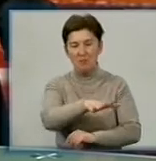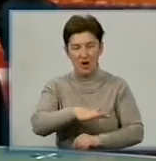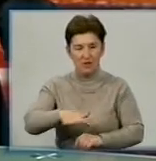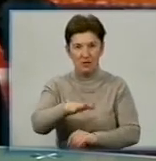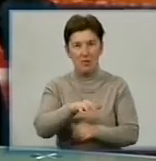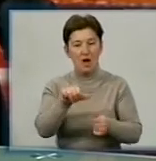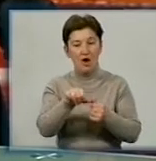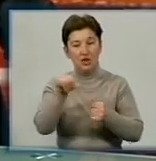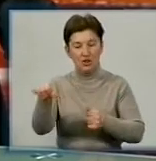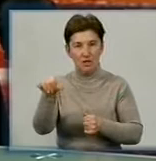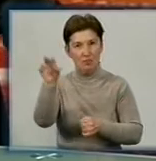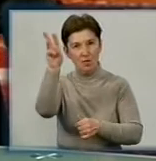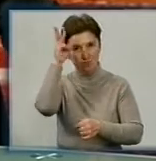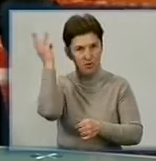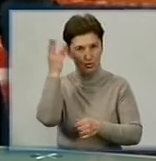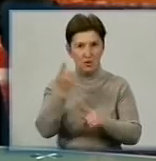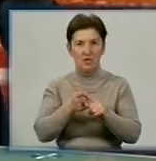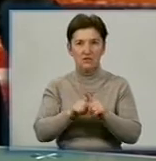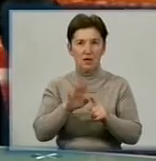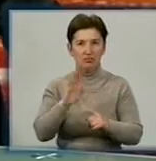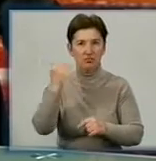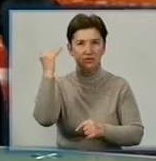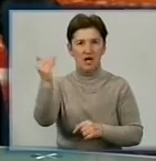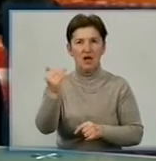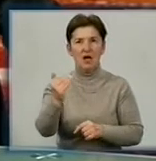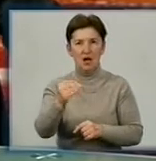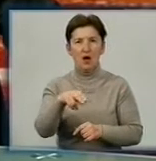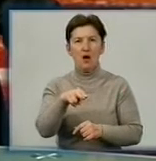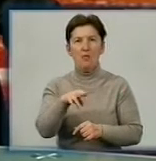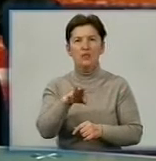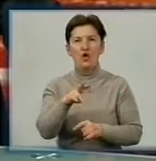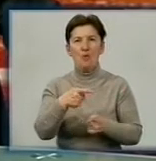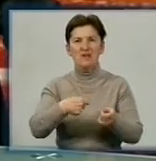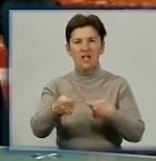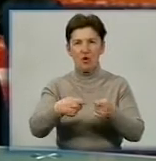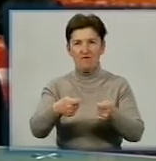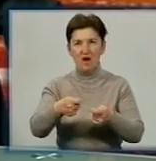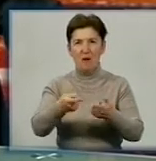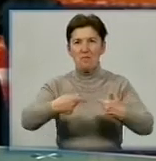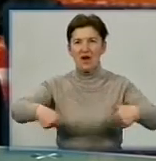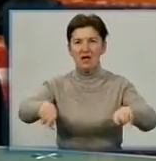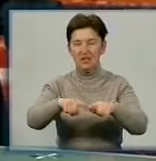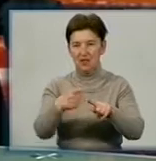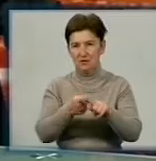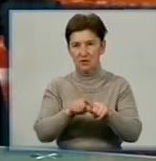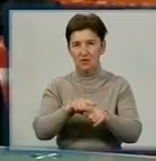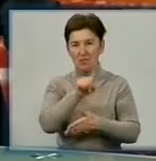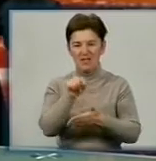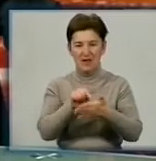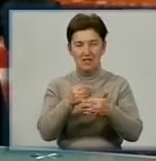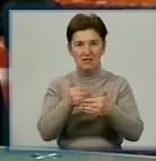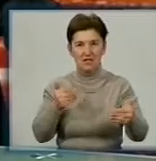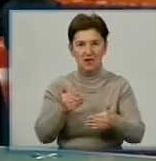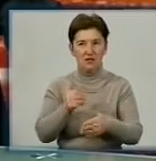Окрім посольства, це буде ТПП РФ. Ми зарані надійшли до питання, які нас цікавлять, і наш